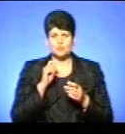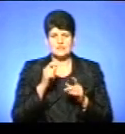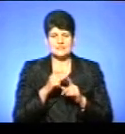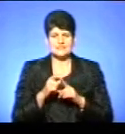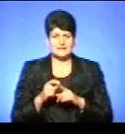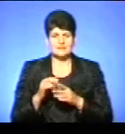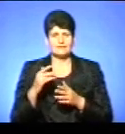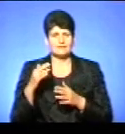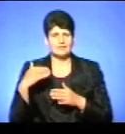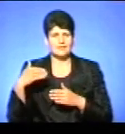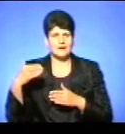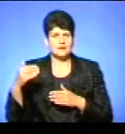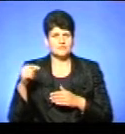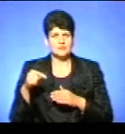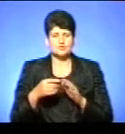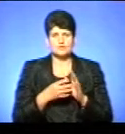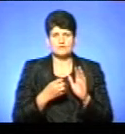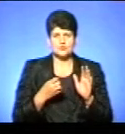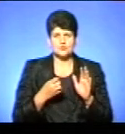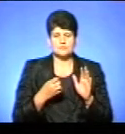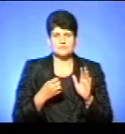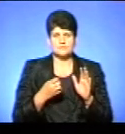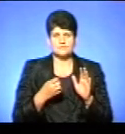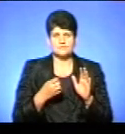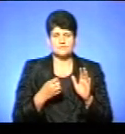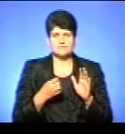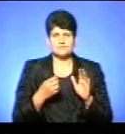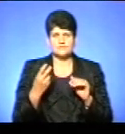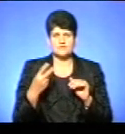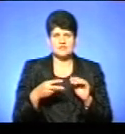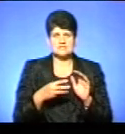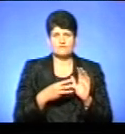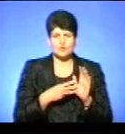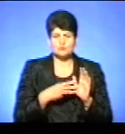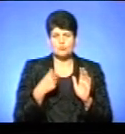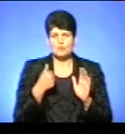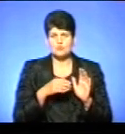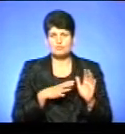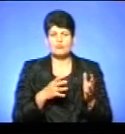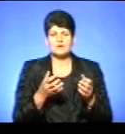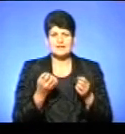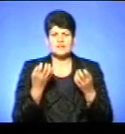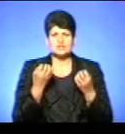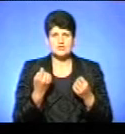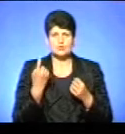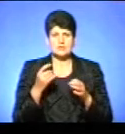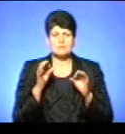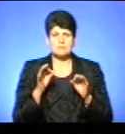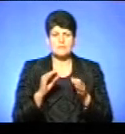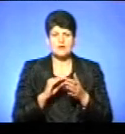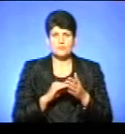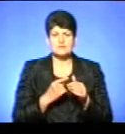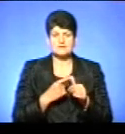Далі у 1928 році був прийнятий ще один правопис, який